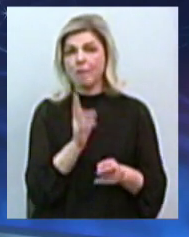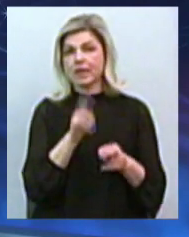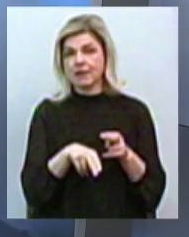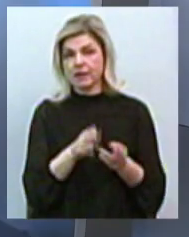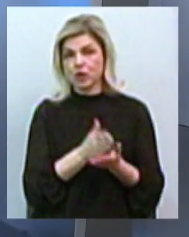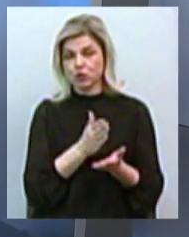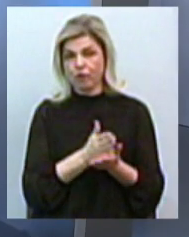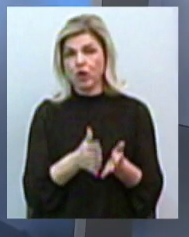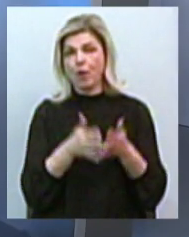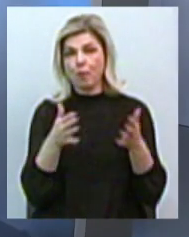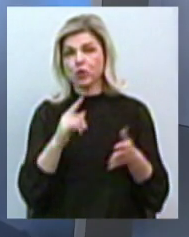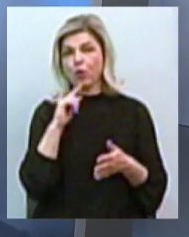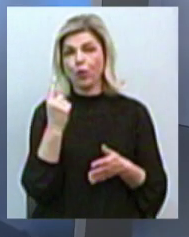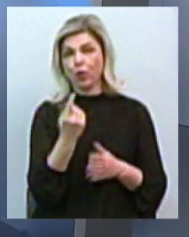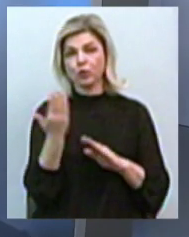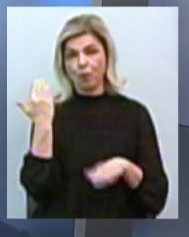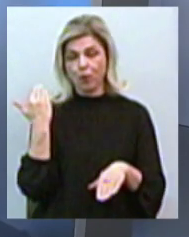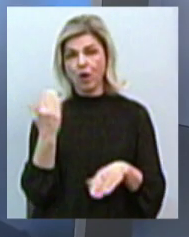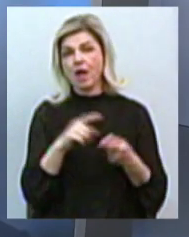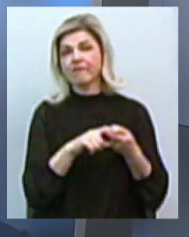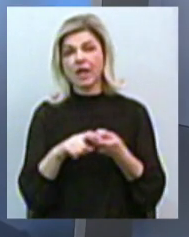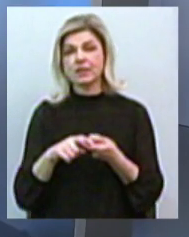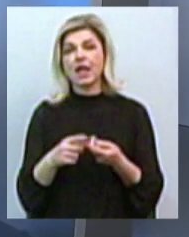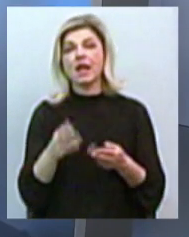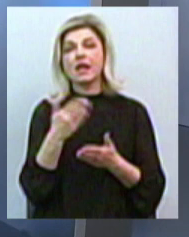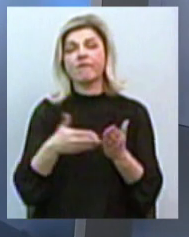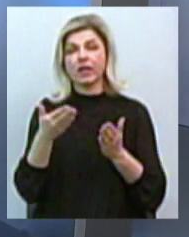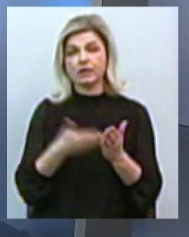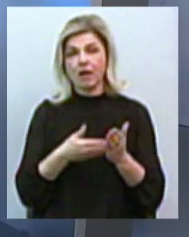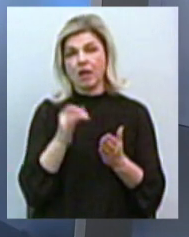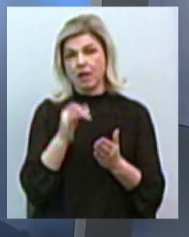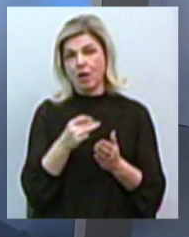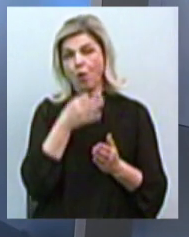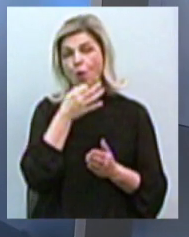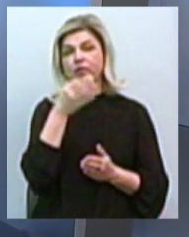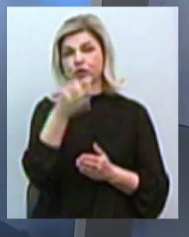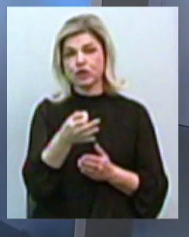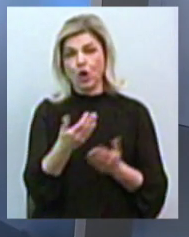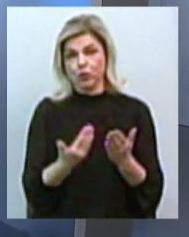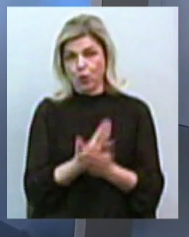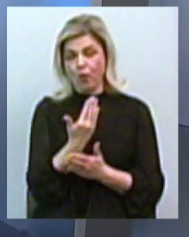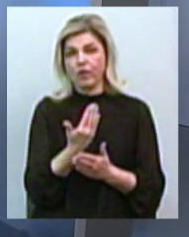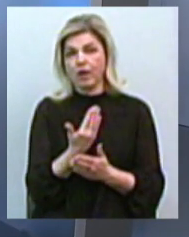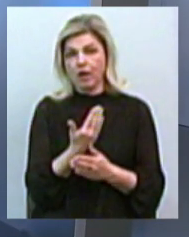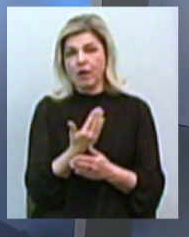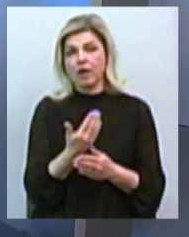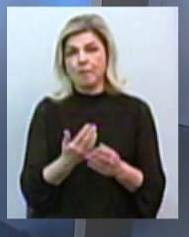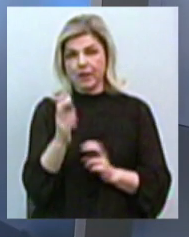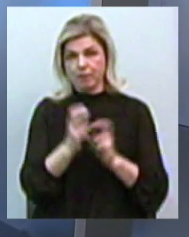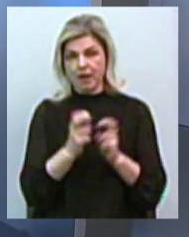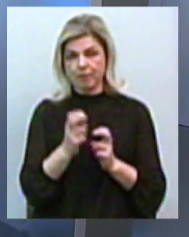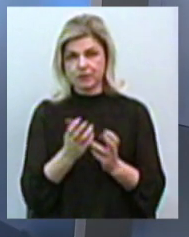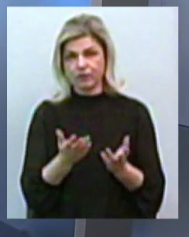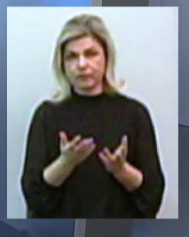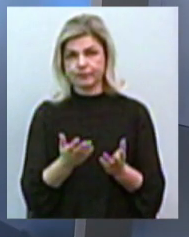більше року тому, внаслідок ліквідації і відповідає таким чином нове підприємство, котре створене на його основі після